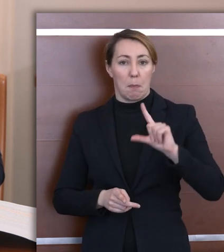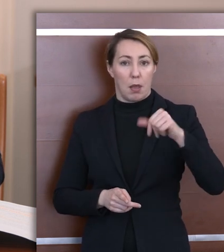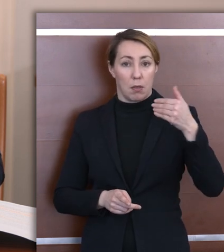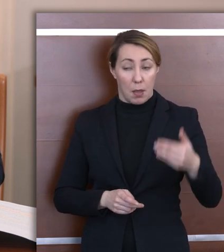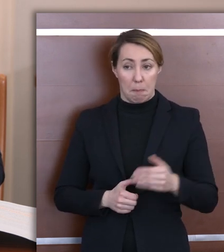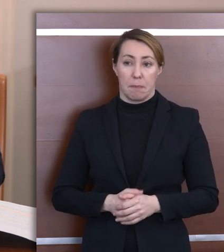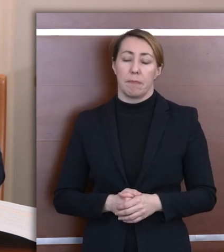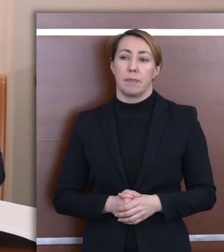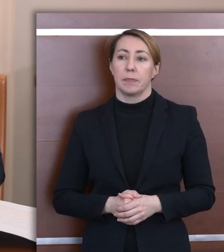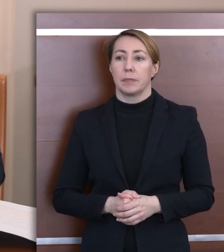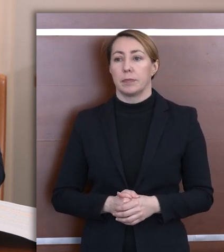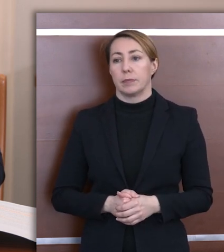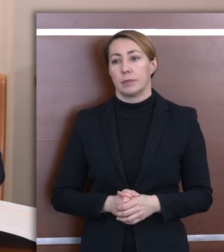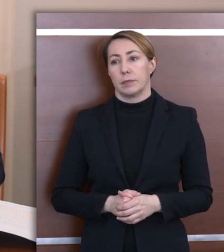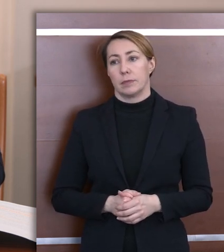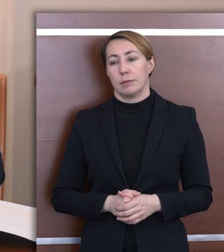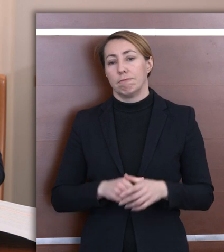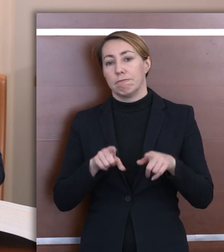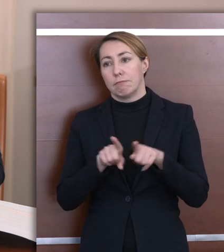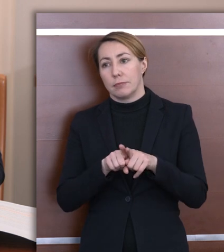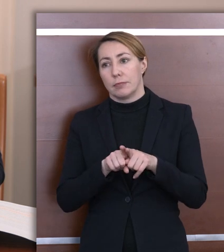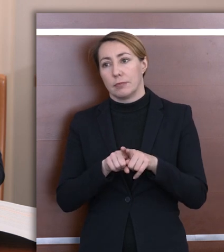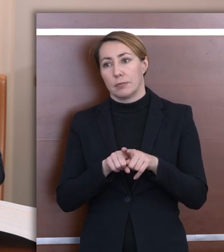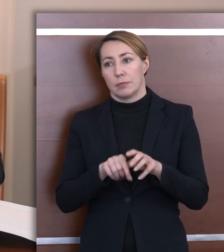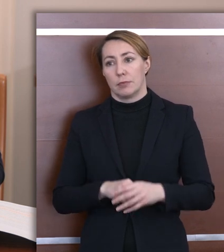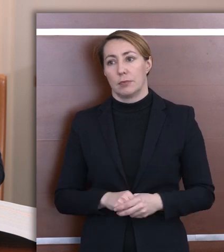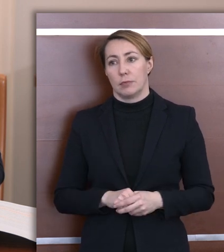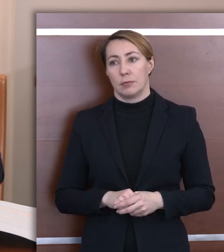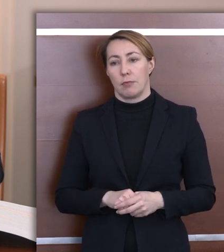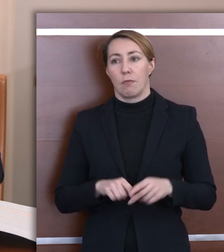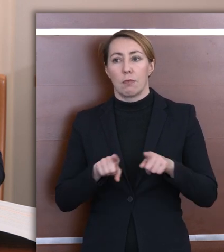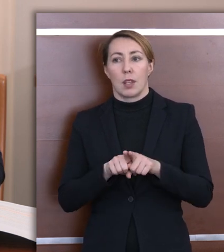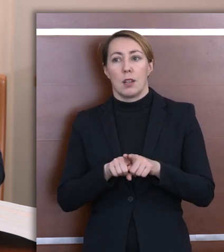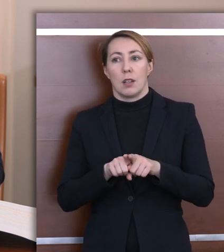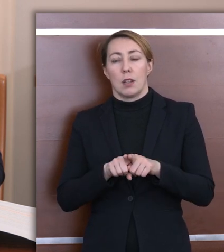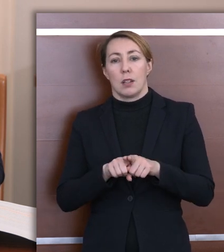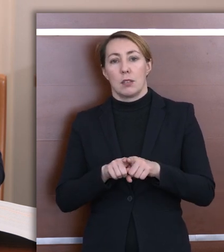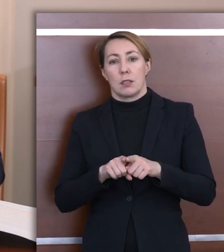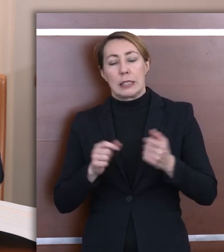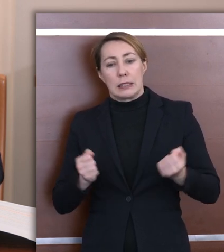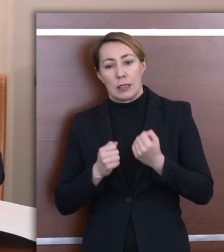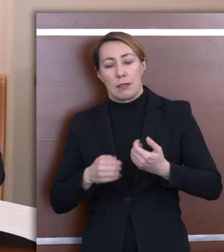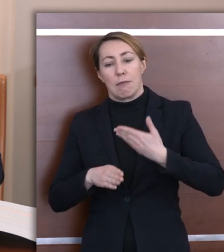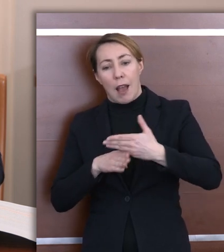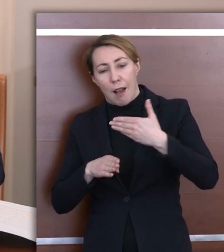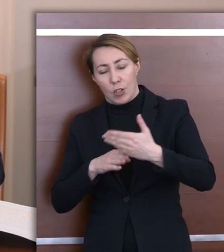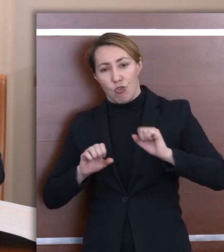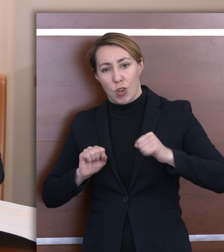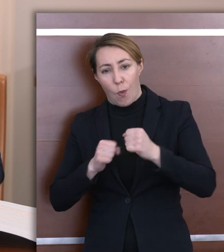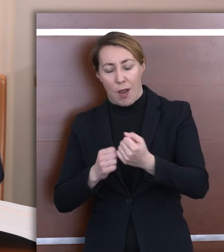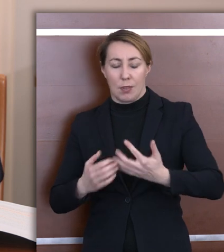język migowy oraz podejmowanie kolejnych działań nad dalszym